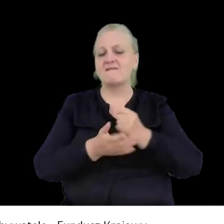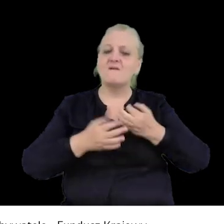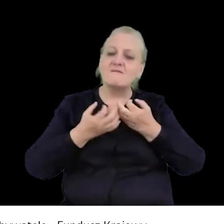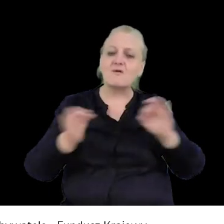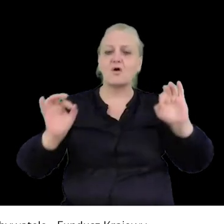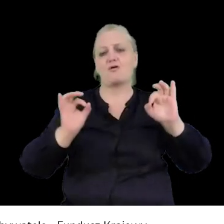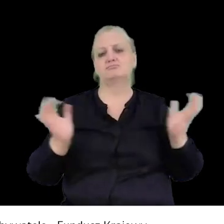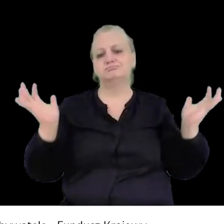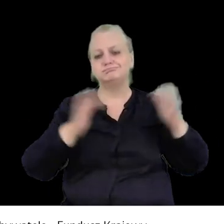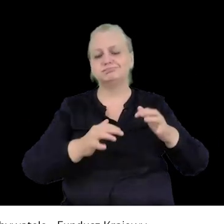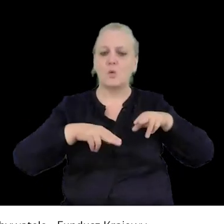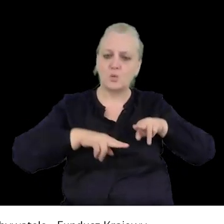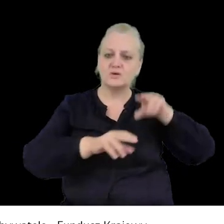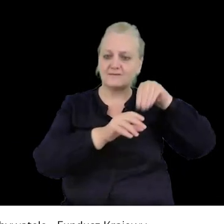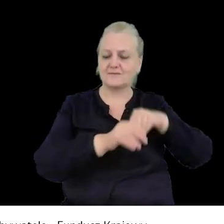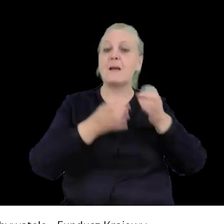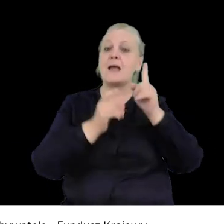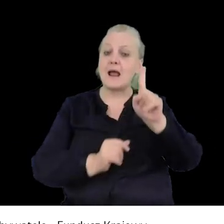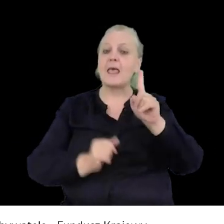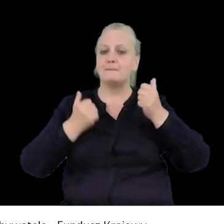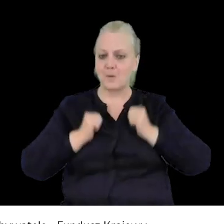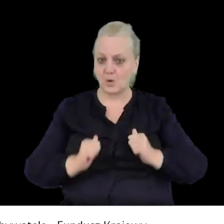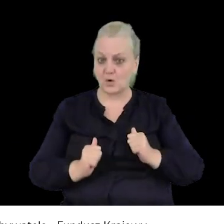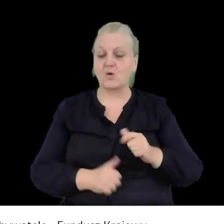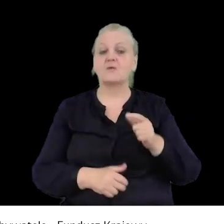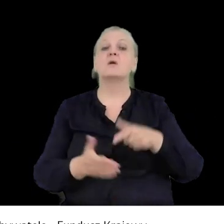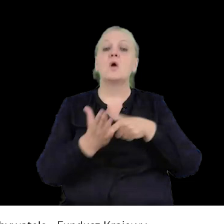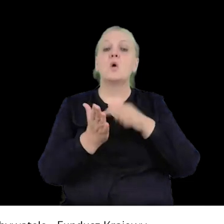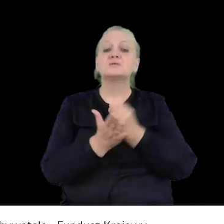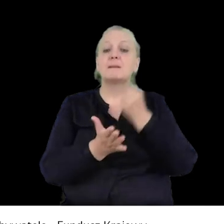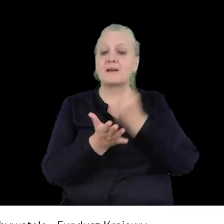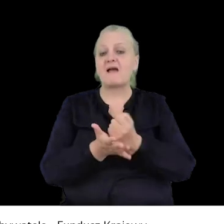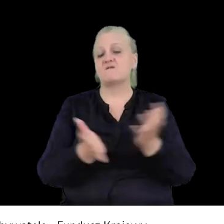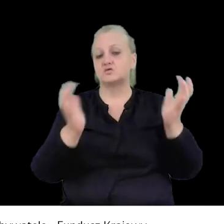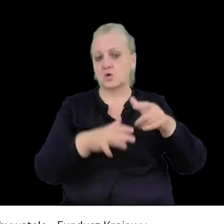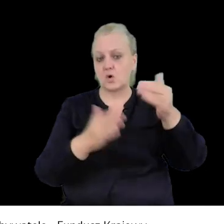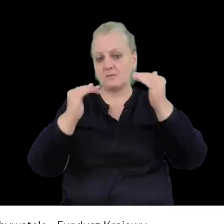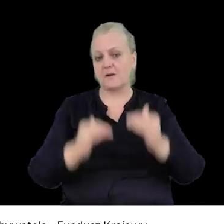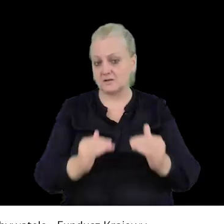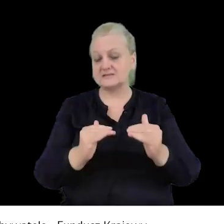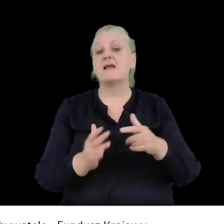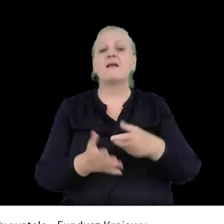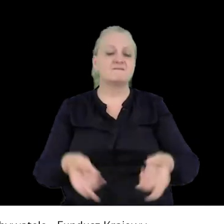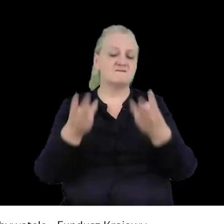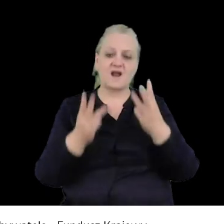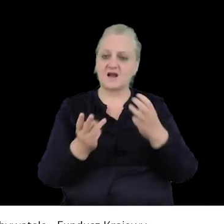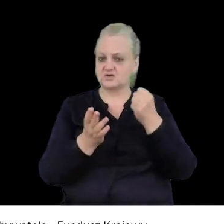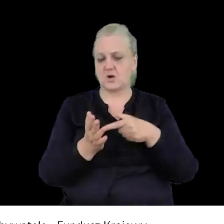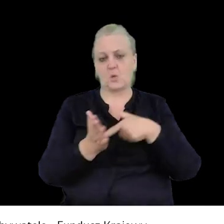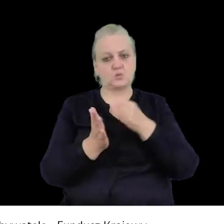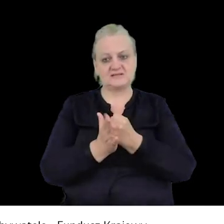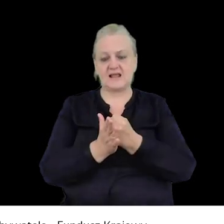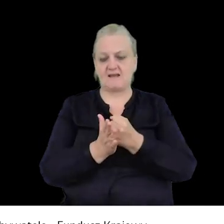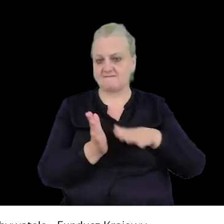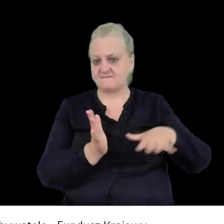zgromadzeń i uczestniczenia w nich. I ustawa o prawo o zgromadzeniach jest jakby najważniejszym aktem prawnym, w tym w przypadku wolności